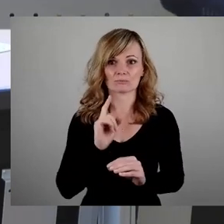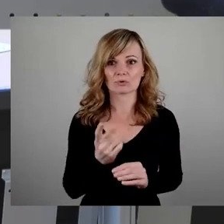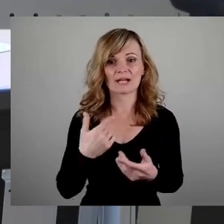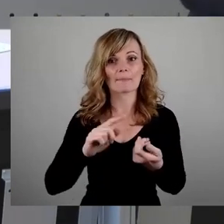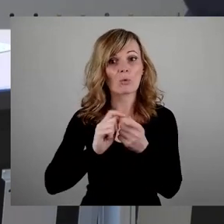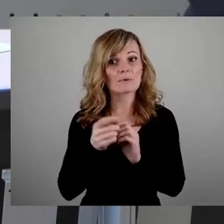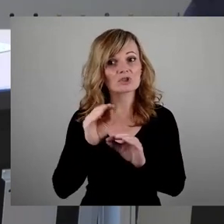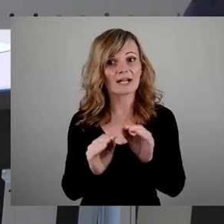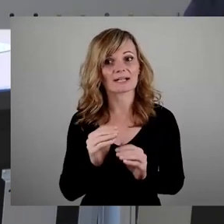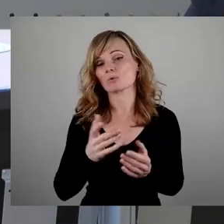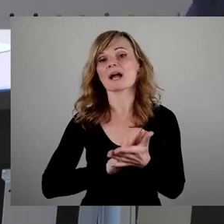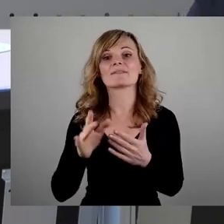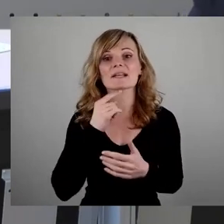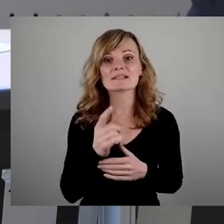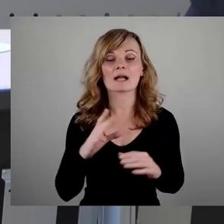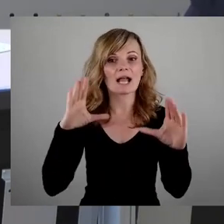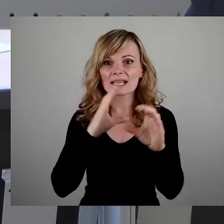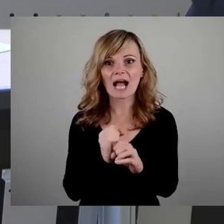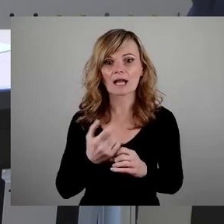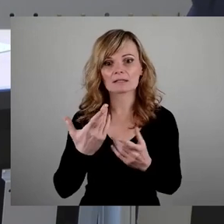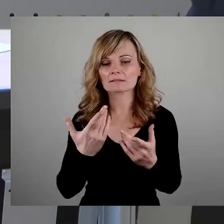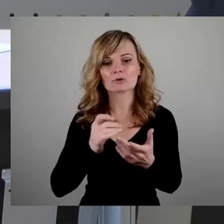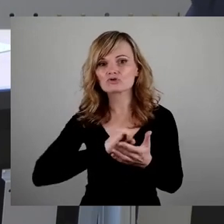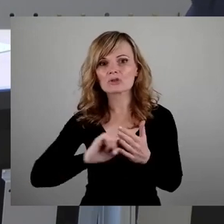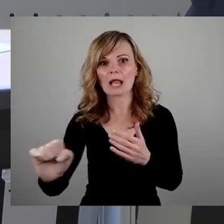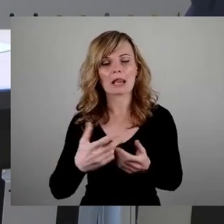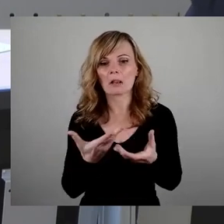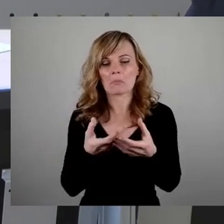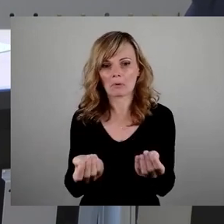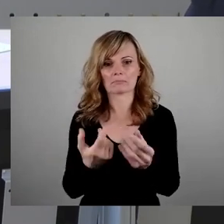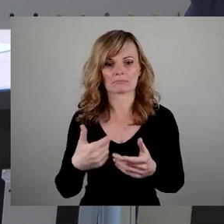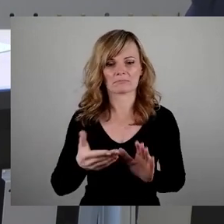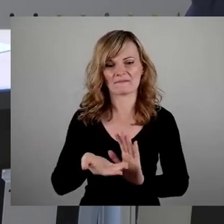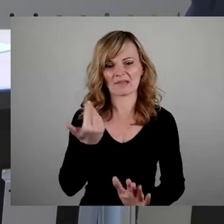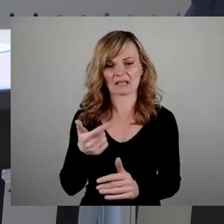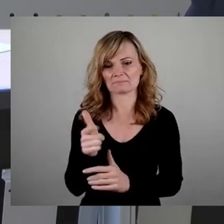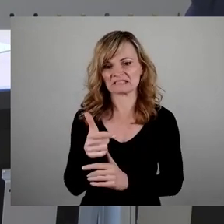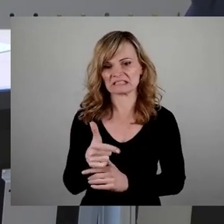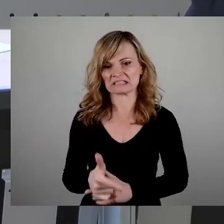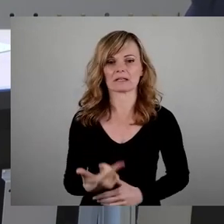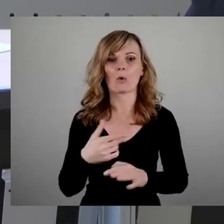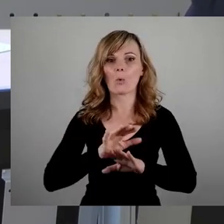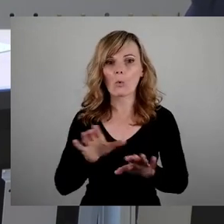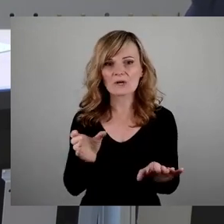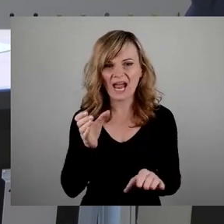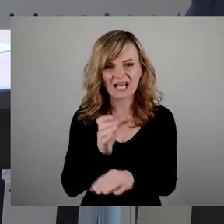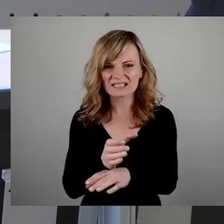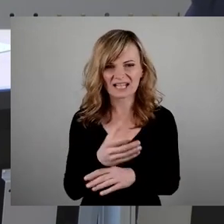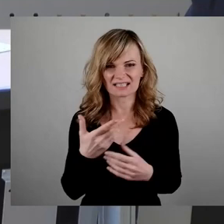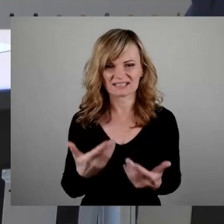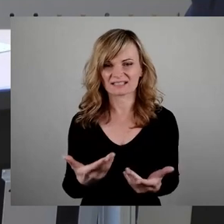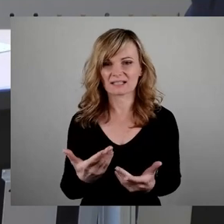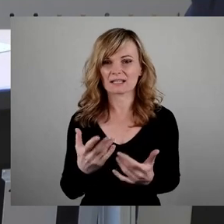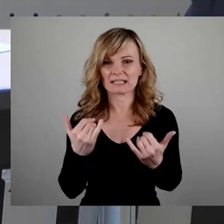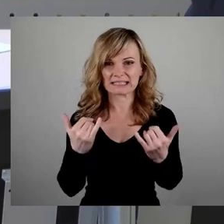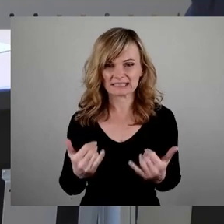nicht einfach mal in der Nacht und Nebelaktion, die es letztlich war, etwas wegflexen, ohne dass es einen Ersatz gibt, ohne dass diese jetzt